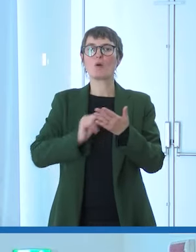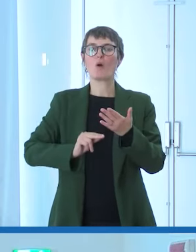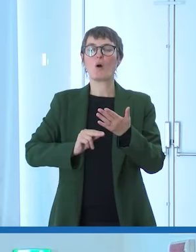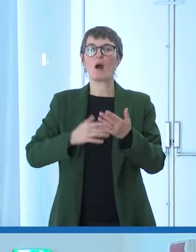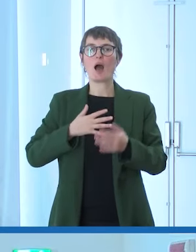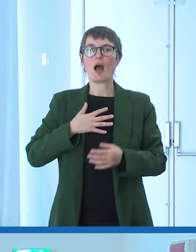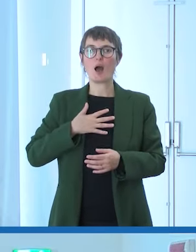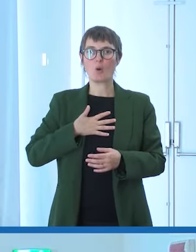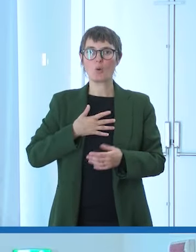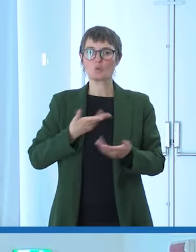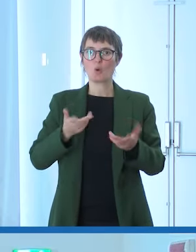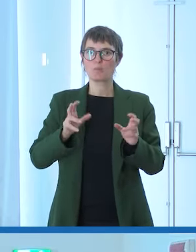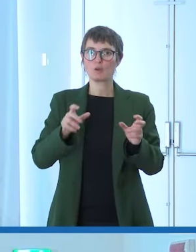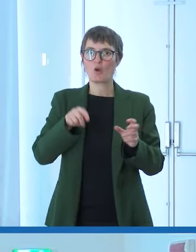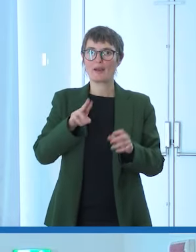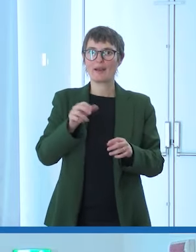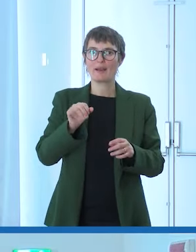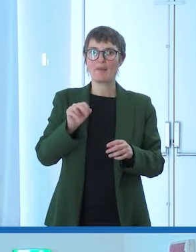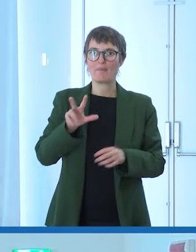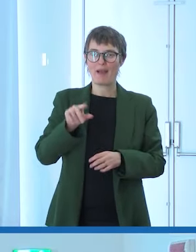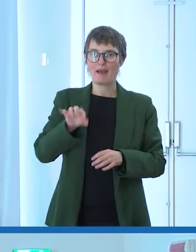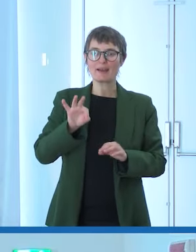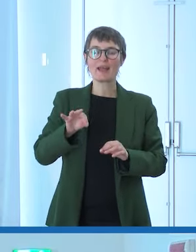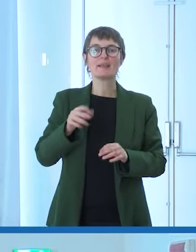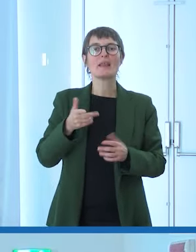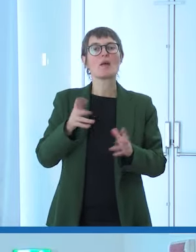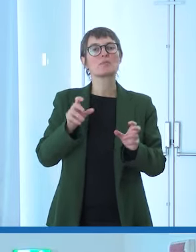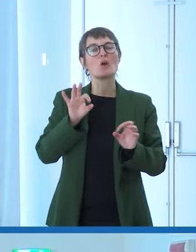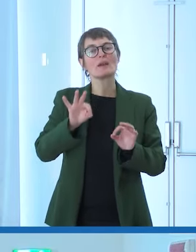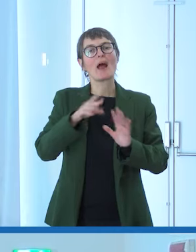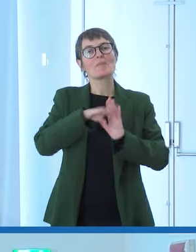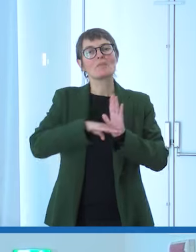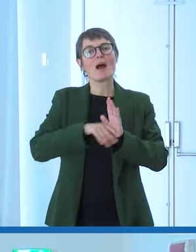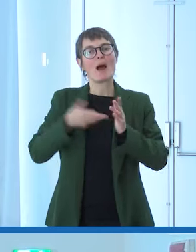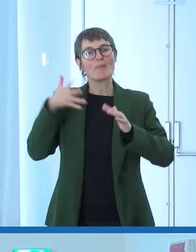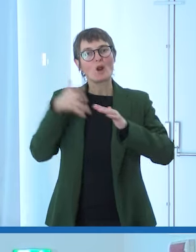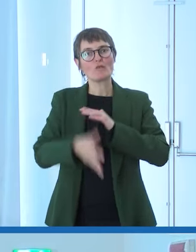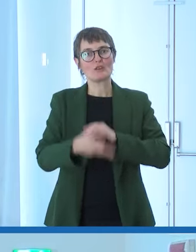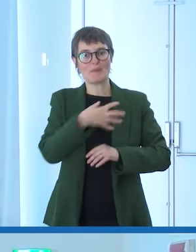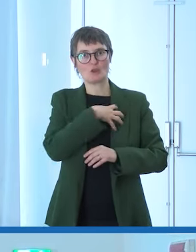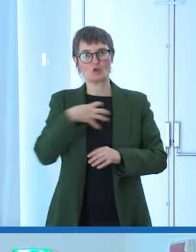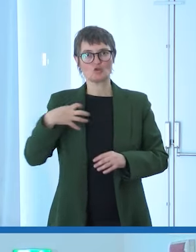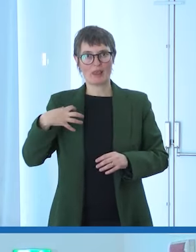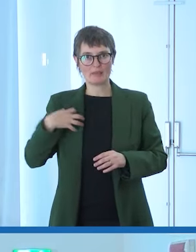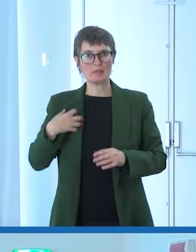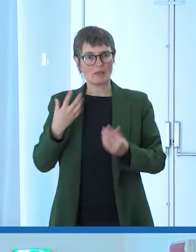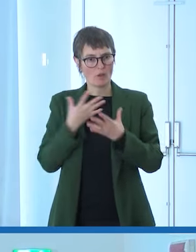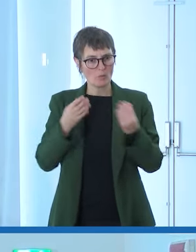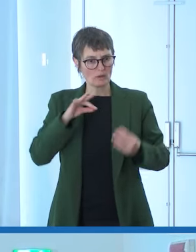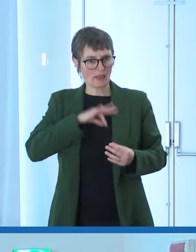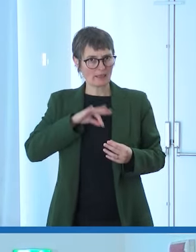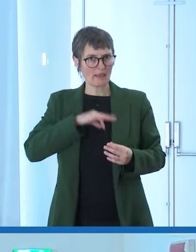Sapiens su Rai 3 un programma di approfondimento scientifico molto interessante e coordinavo tantissime persone quindi